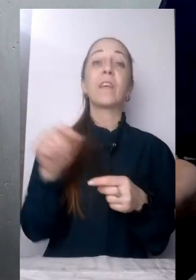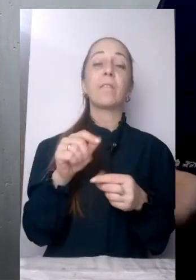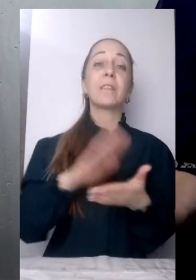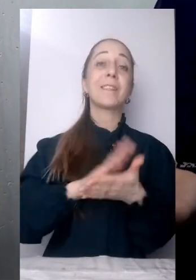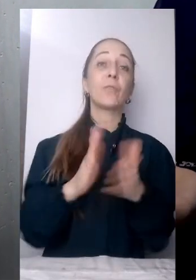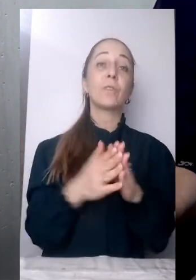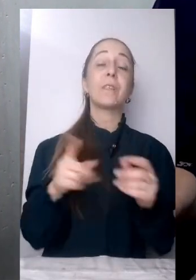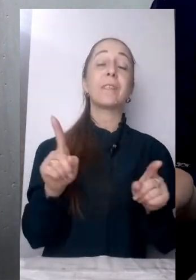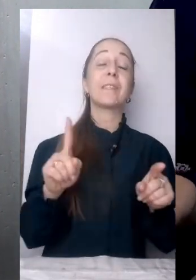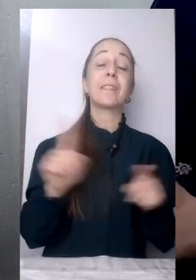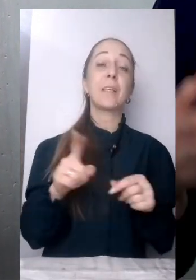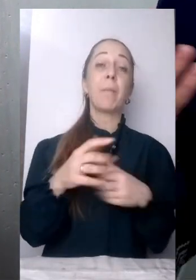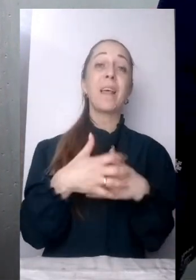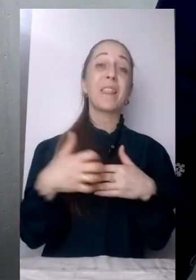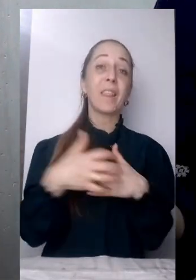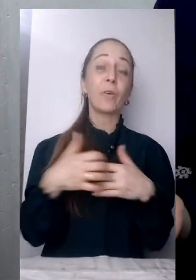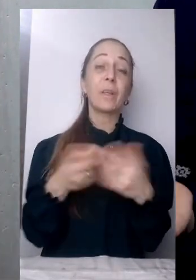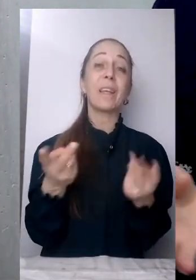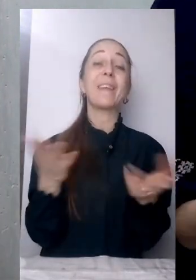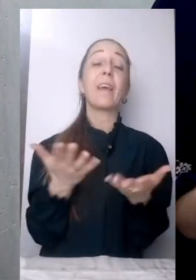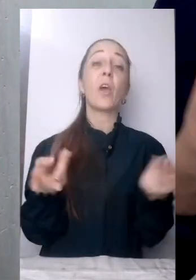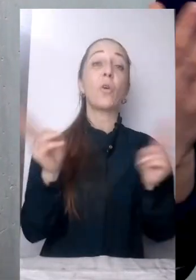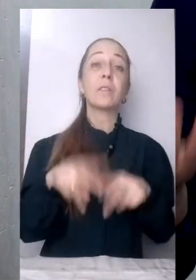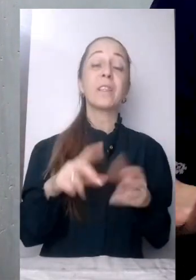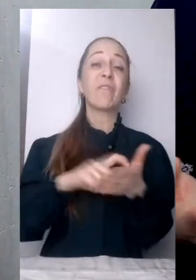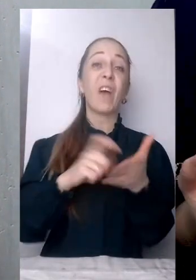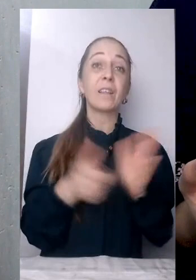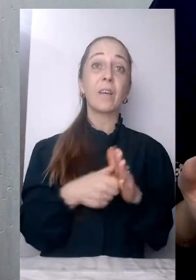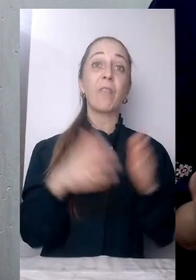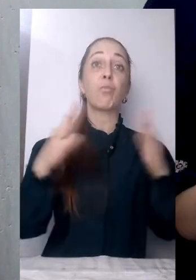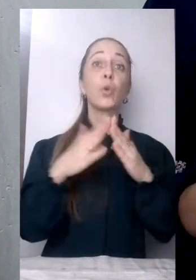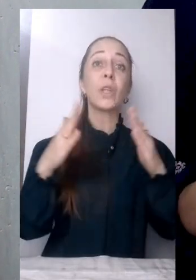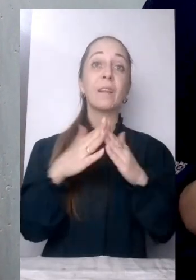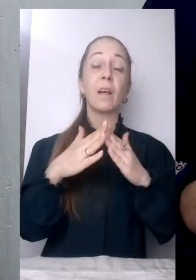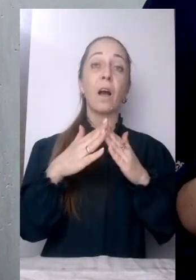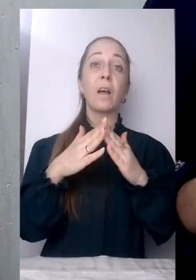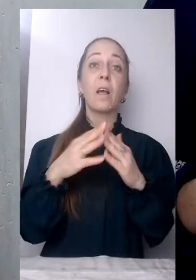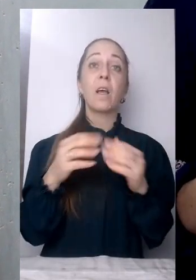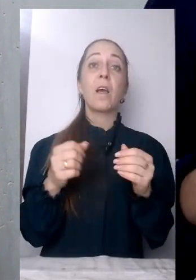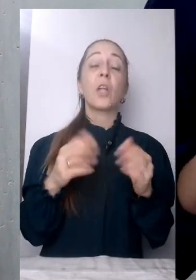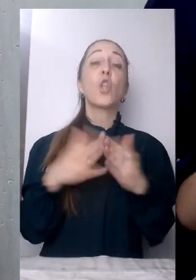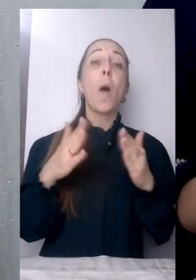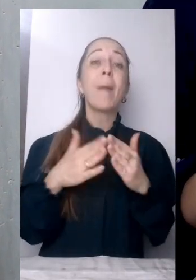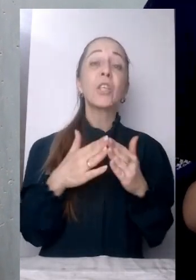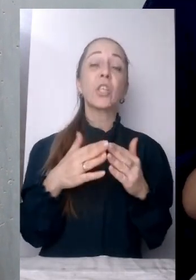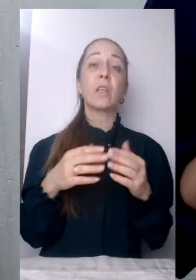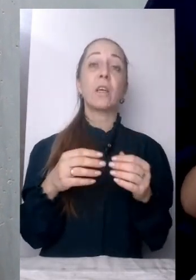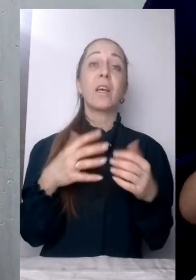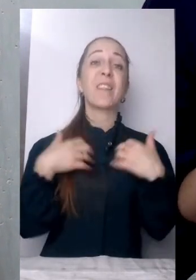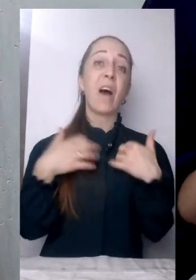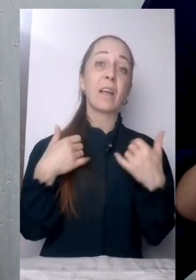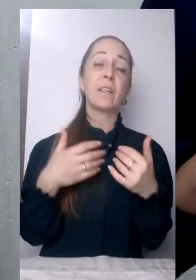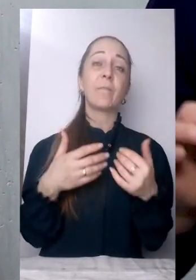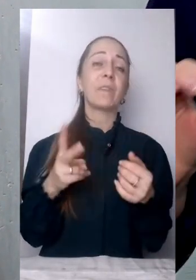залишилися в квартирах, в будинках, в домашні тварини, вона теж така, наразі дуже